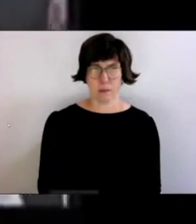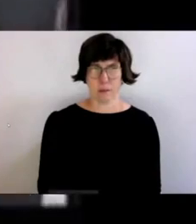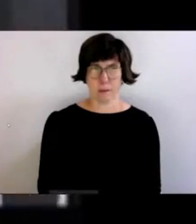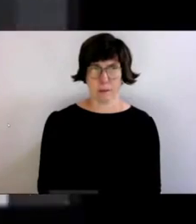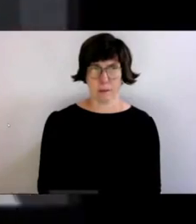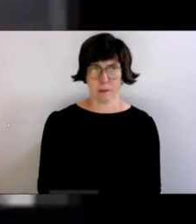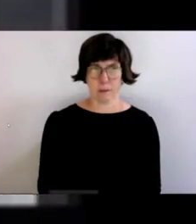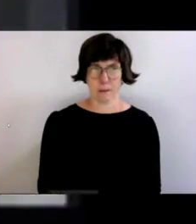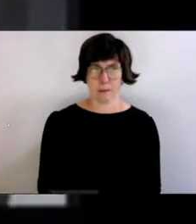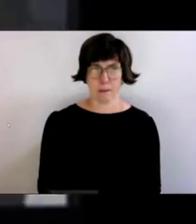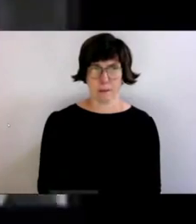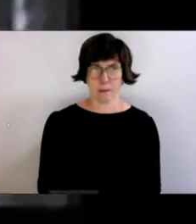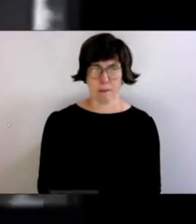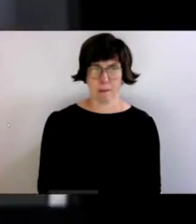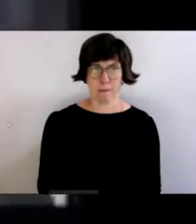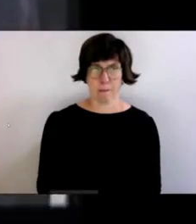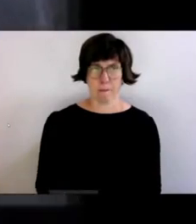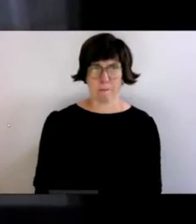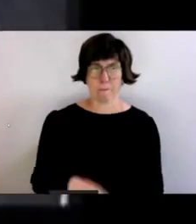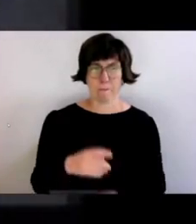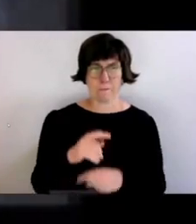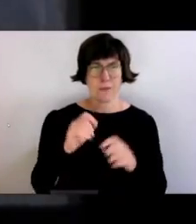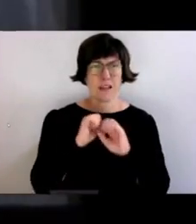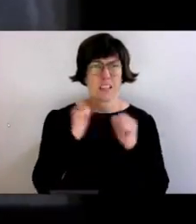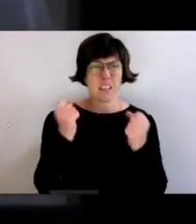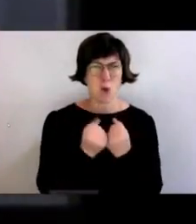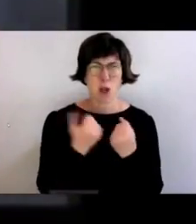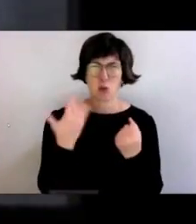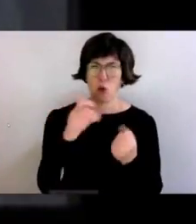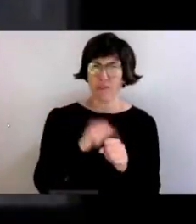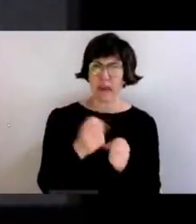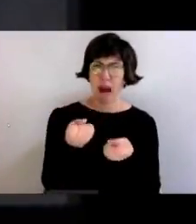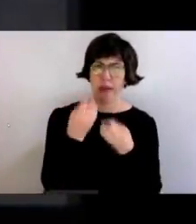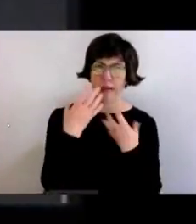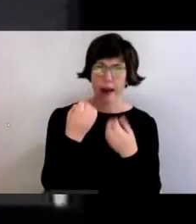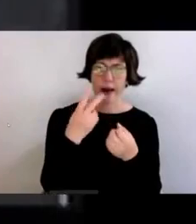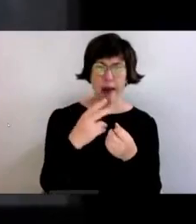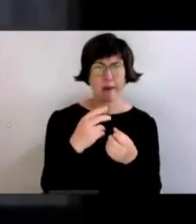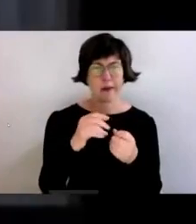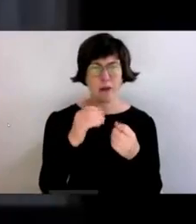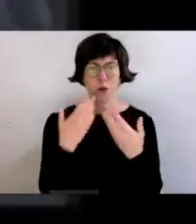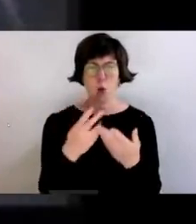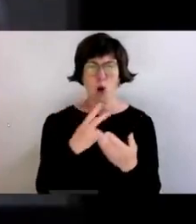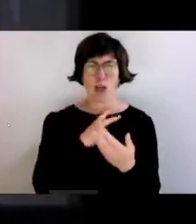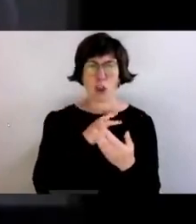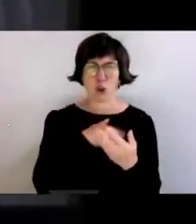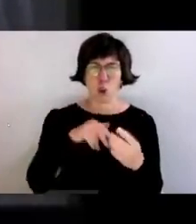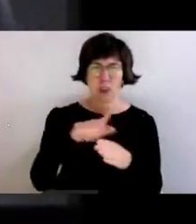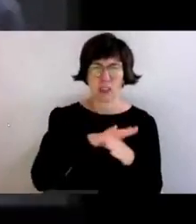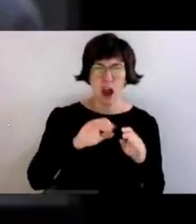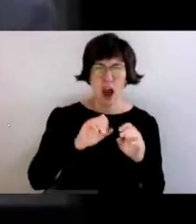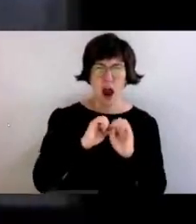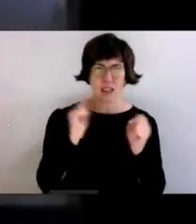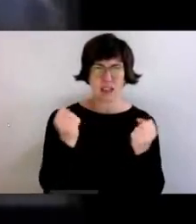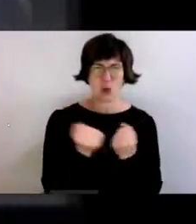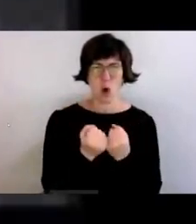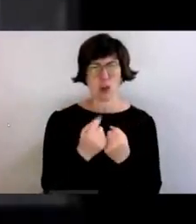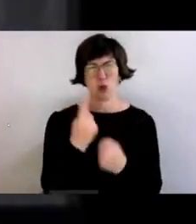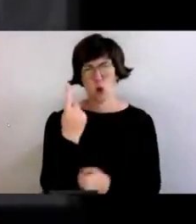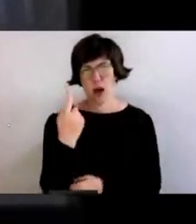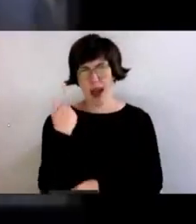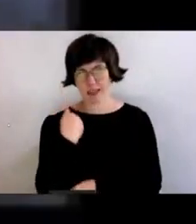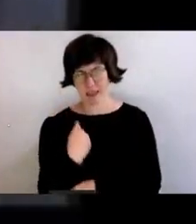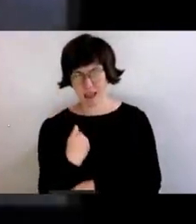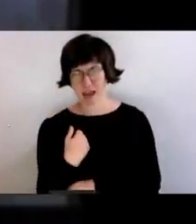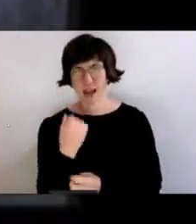Inwieweit können die sozialen Umstände hier etwas erklären? Wissen Sie, soziale Umstände ist eines und